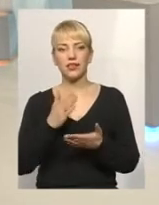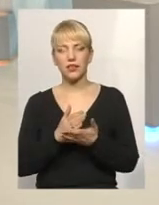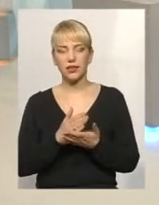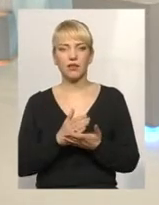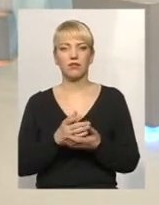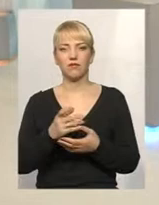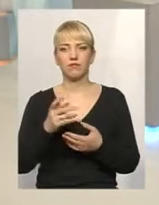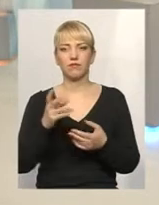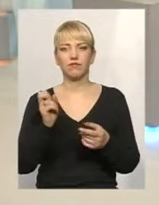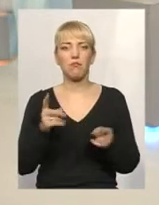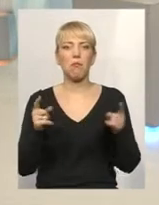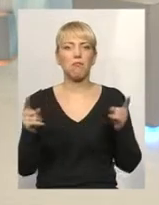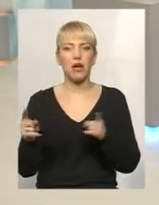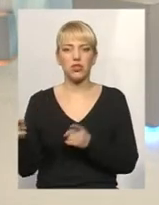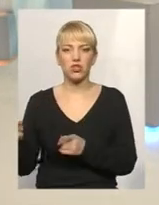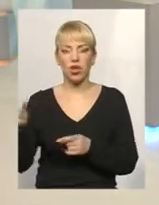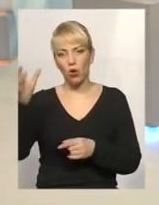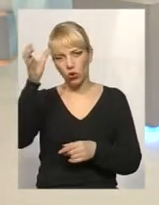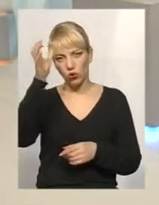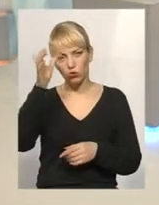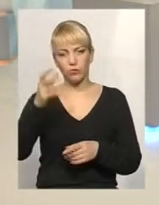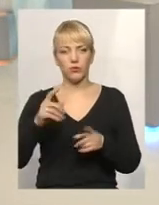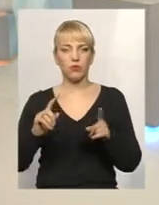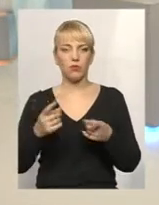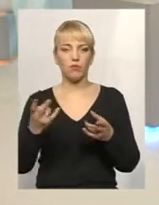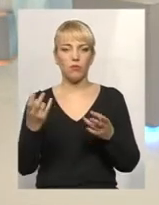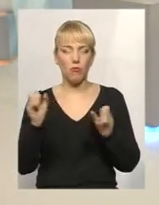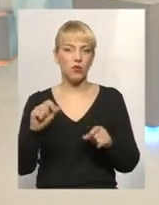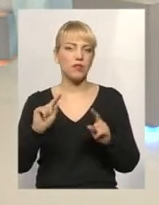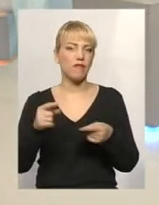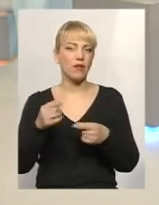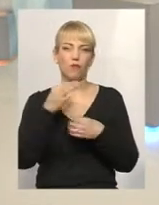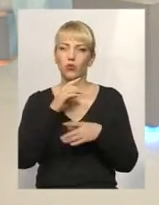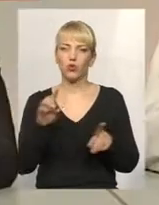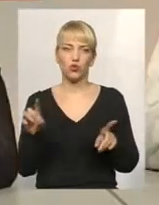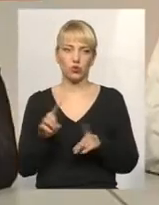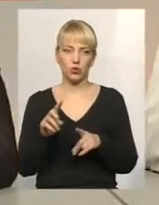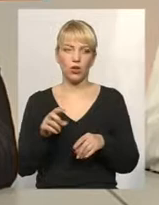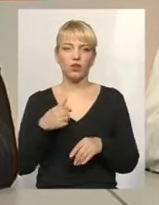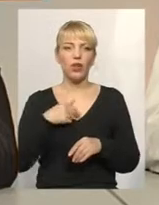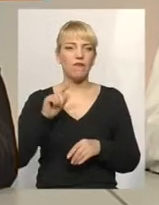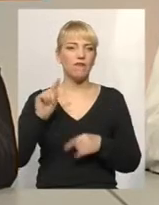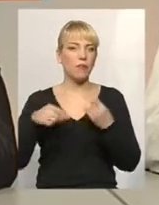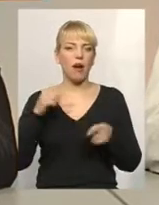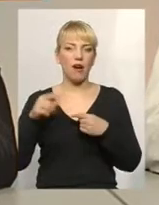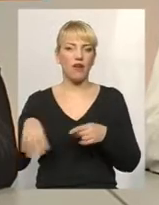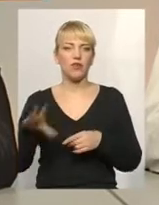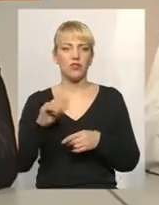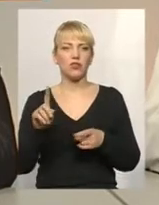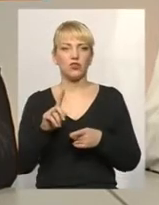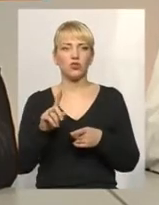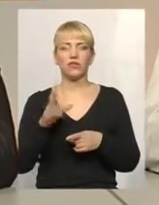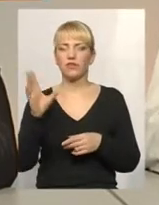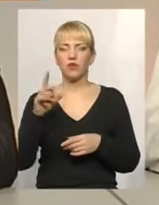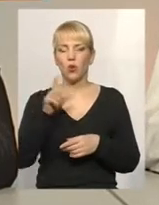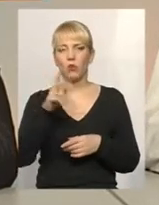розумного, можна вимагати будь-що, ну, як нас люди привикли вимагати, що їм все винні,